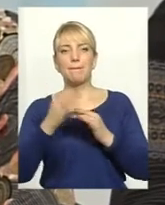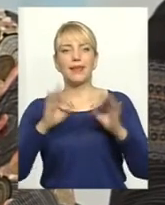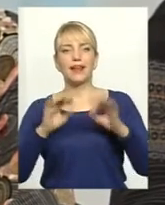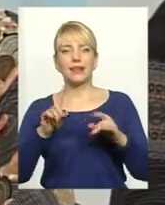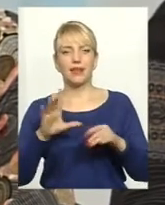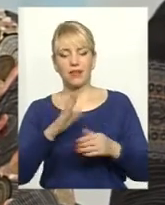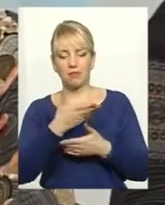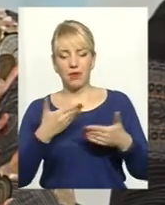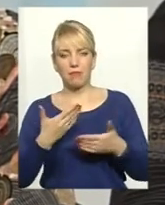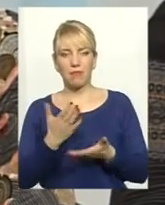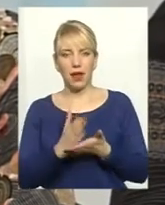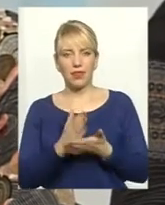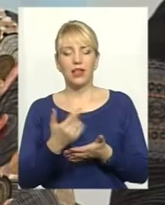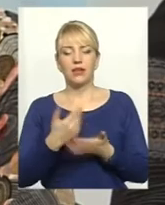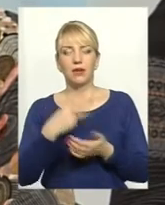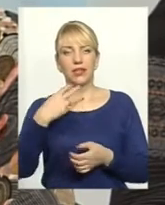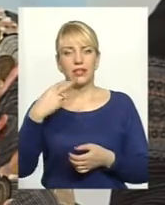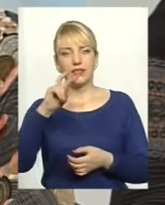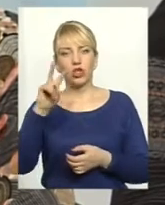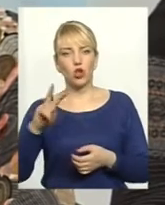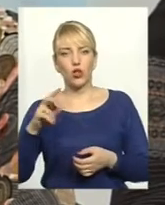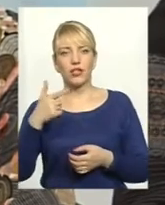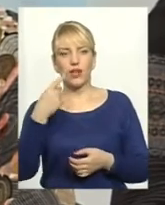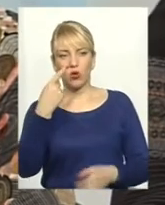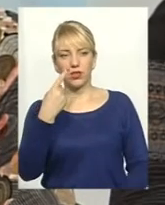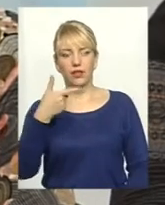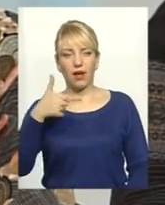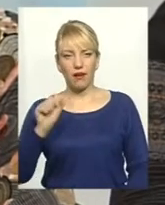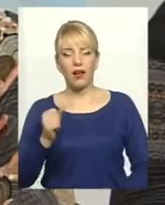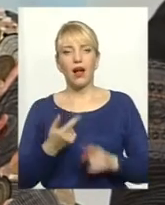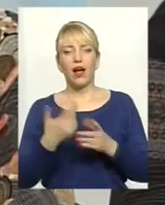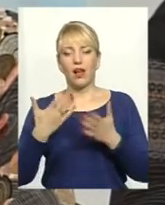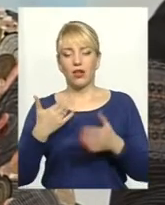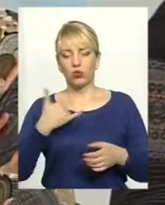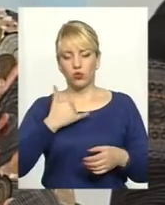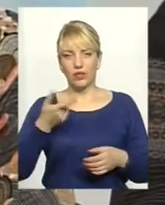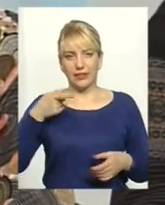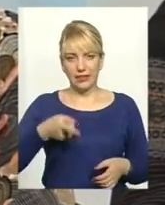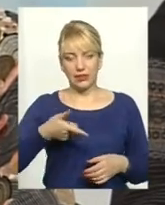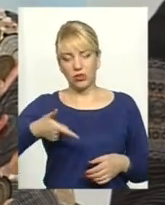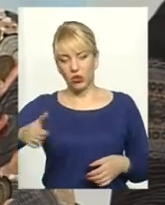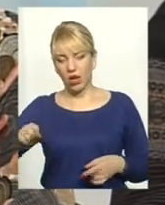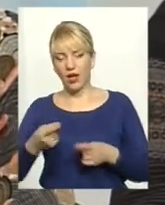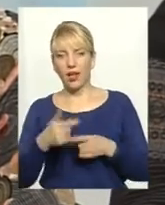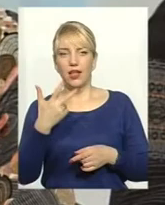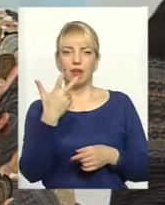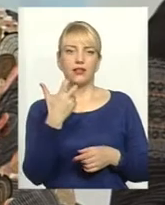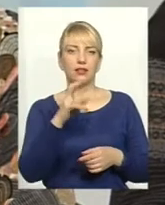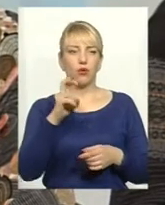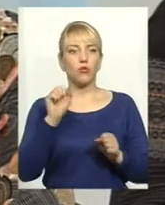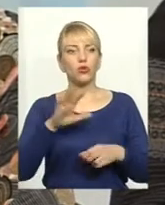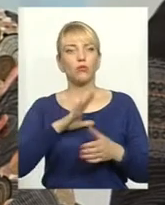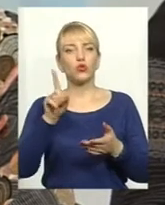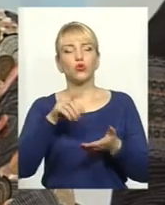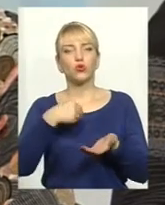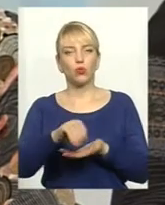були 30 доларів на гектар, але якщо це тисячу гектарів, це вже маємо 300 тисяч доларів, тобто це якась була, можна було за це